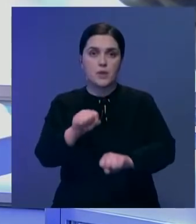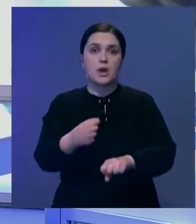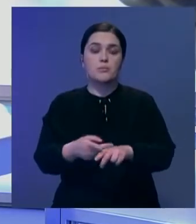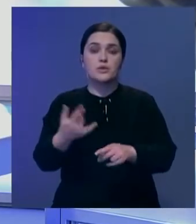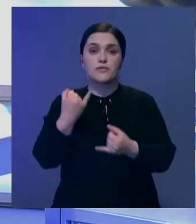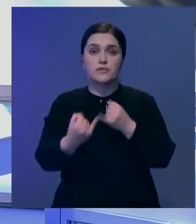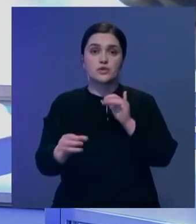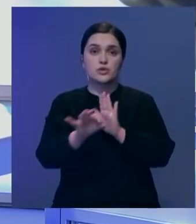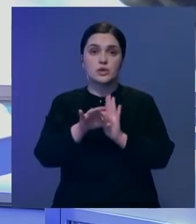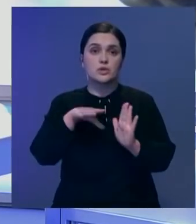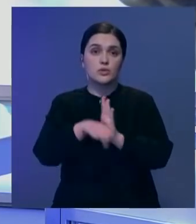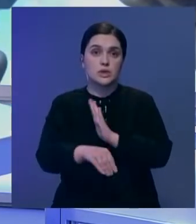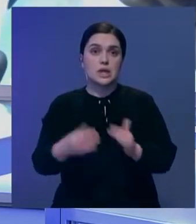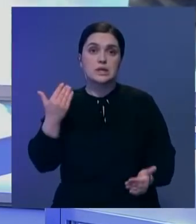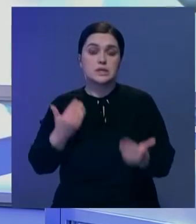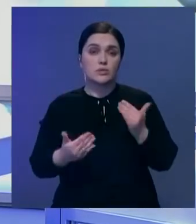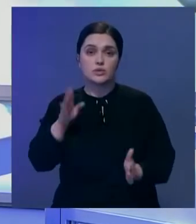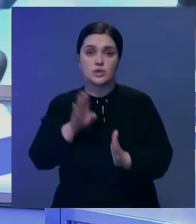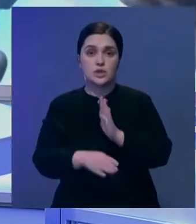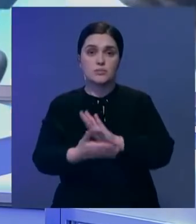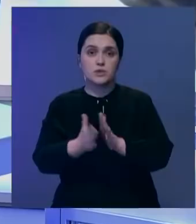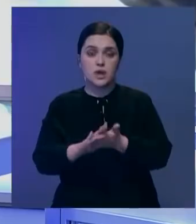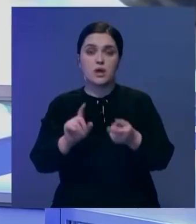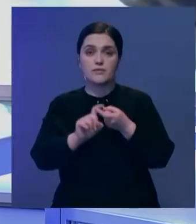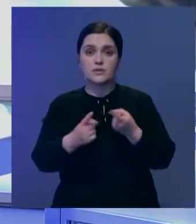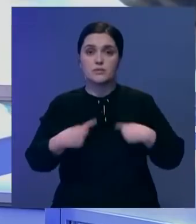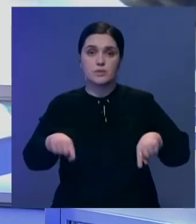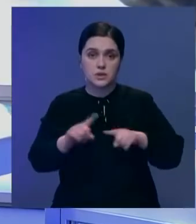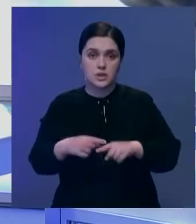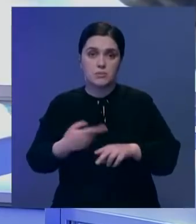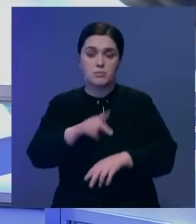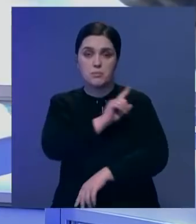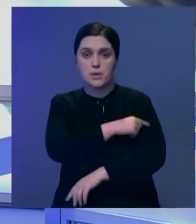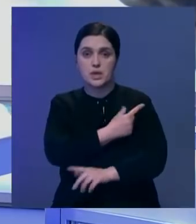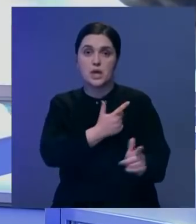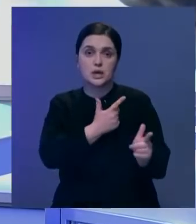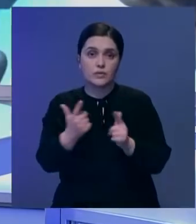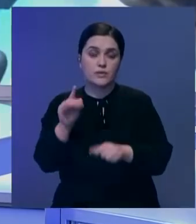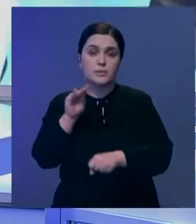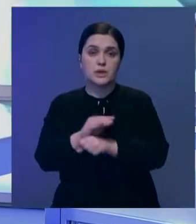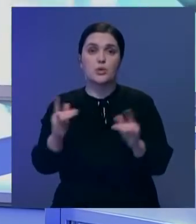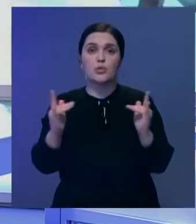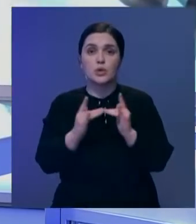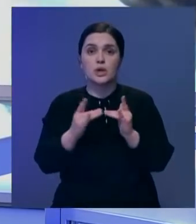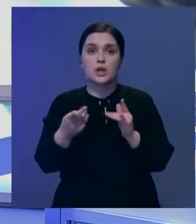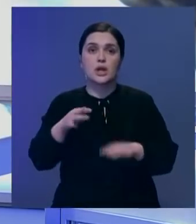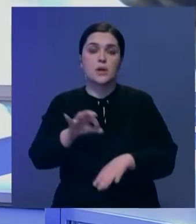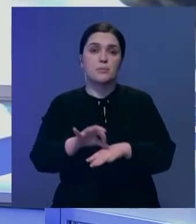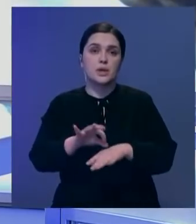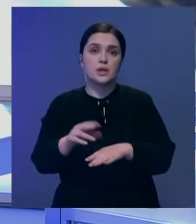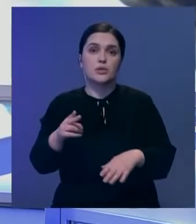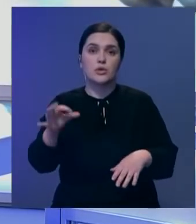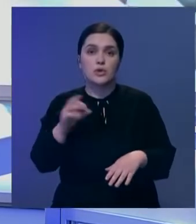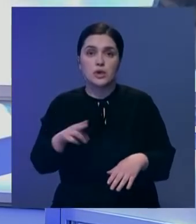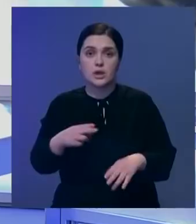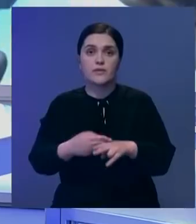Регион находится, отмечу, в желтой зоне. На случай ухудшения эпидситуации в инфекционном отделении районной больницы готовят дополнительные койки для